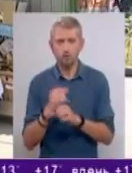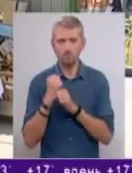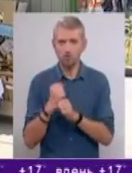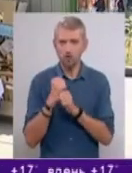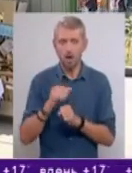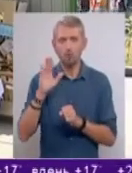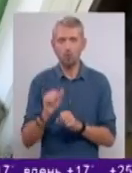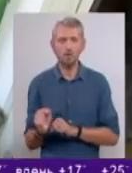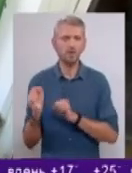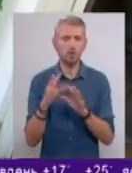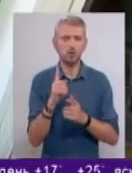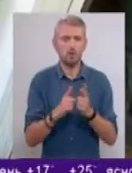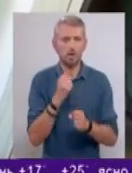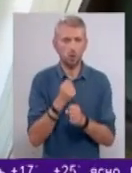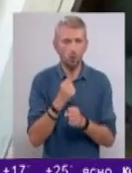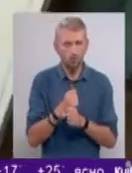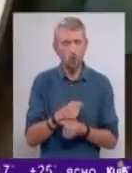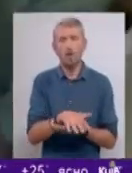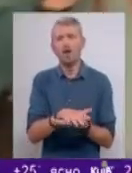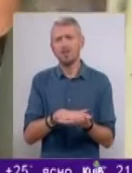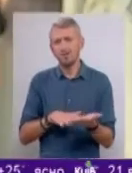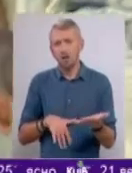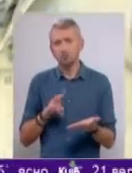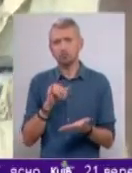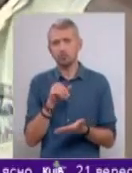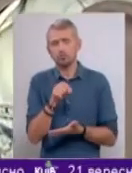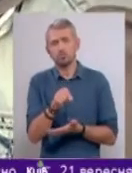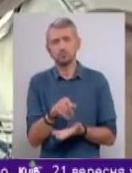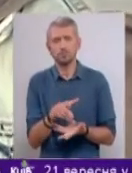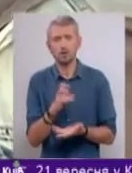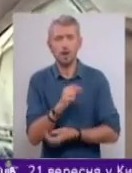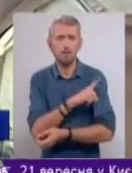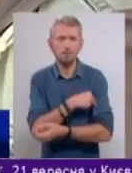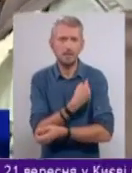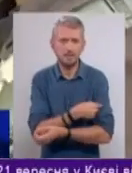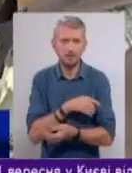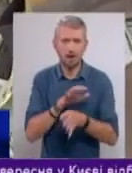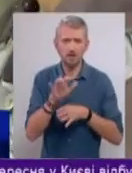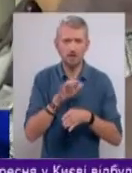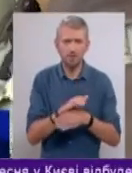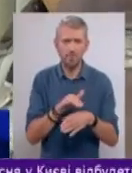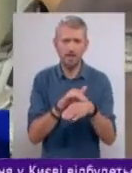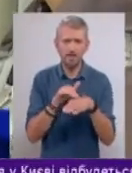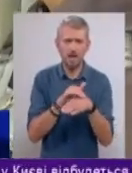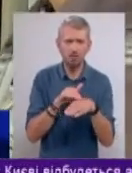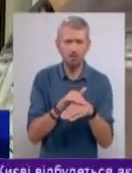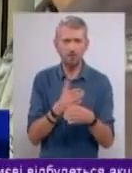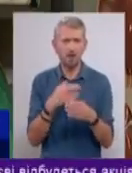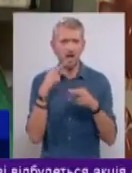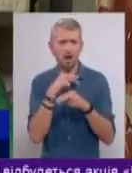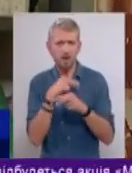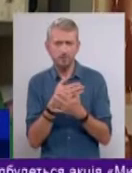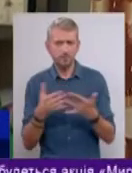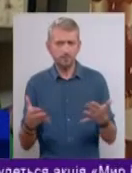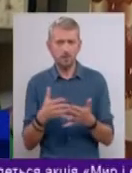потім відправляють на переробку. Далі воно йде на медицинське збирання кремову, лікарства.